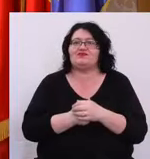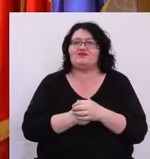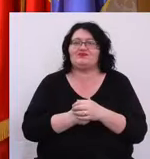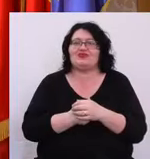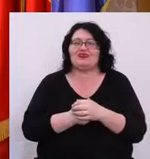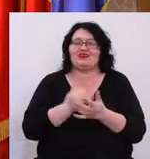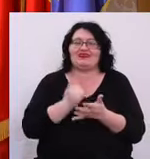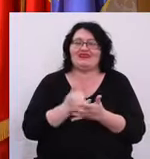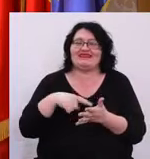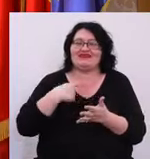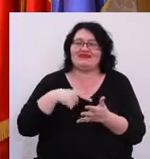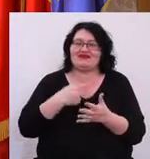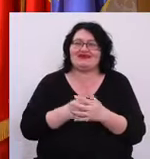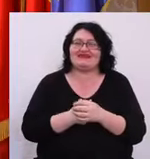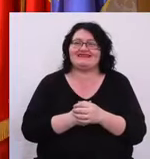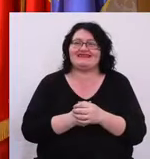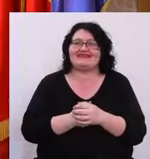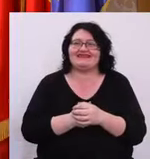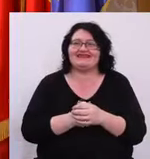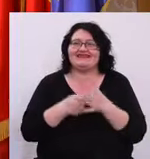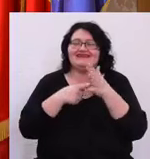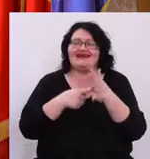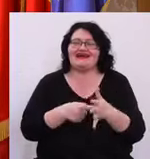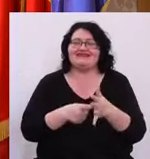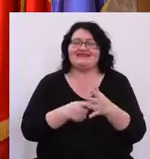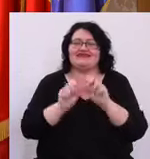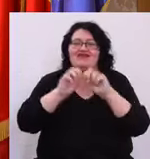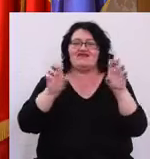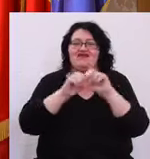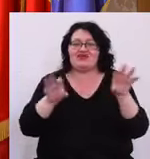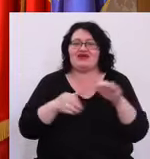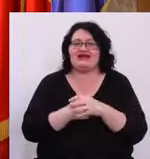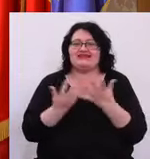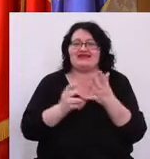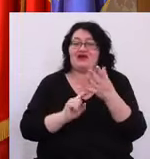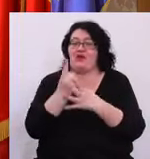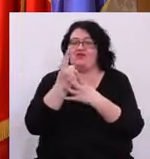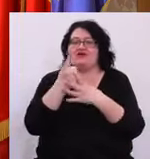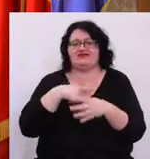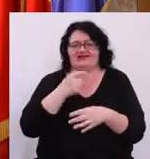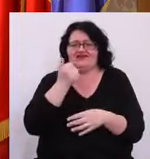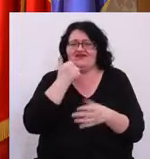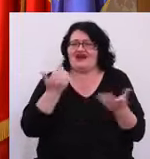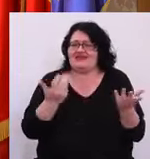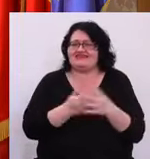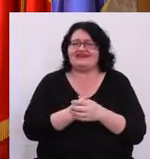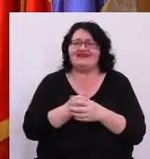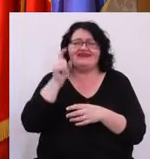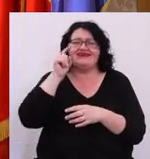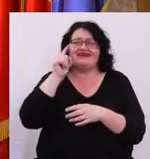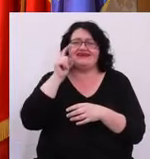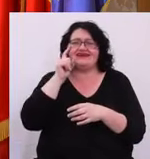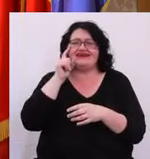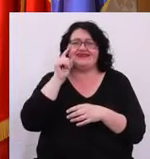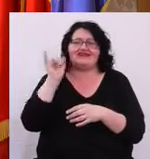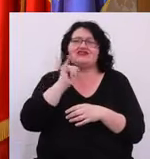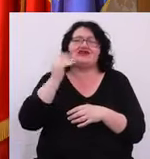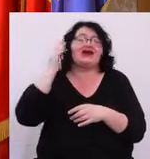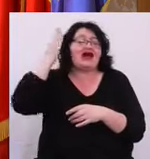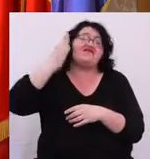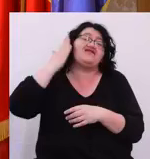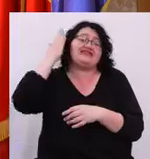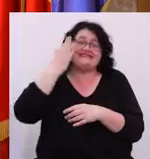Adevărul este că aceste informații care au apărut sunt false Presupun de unii care